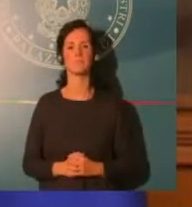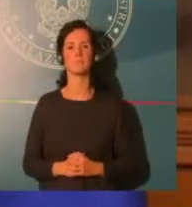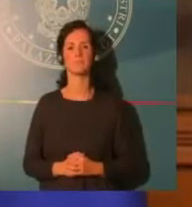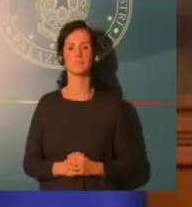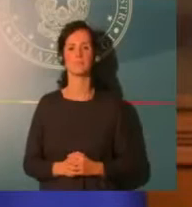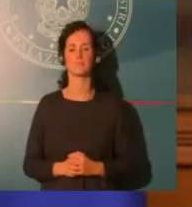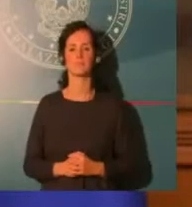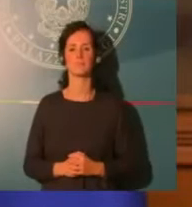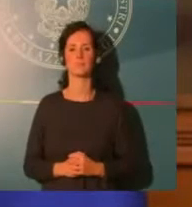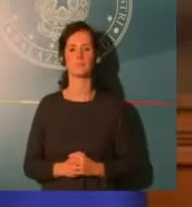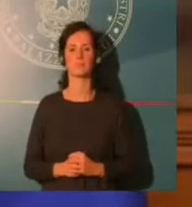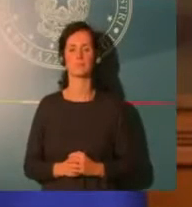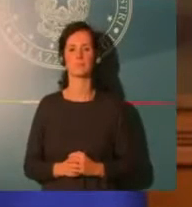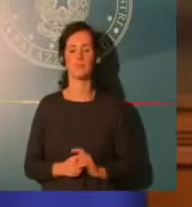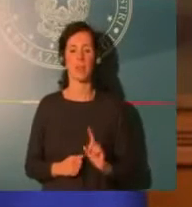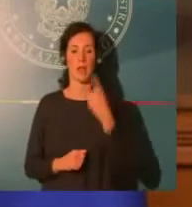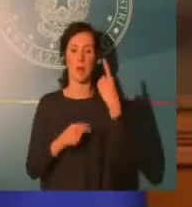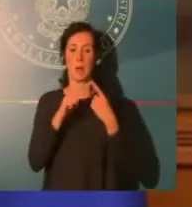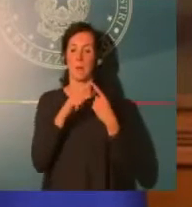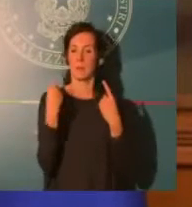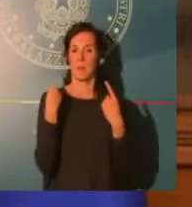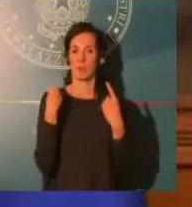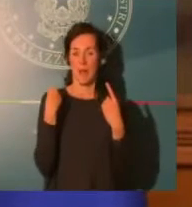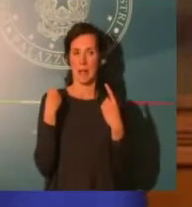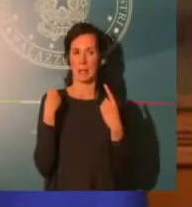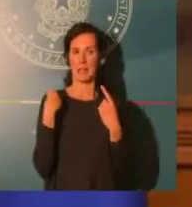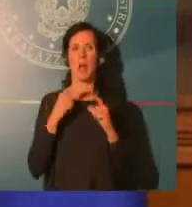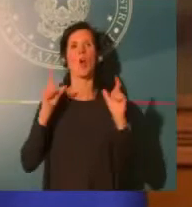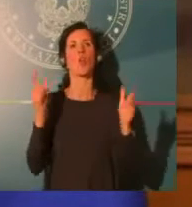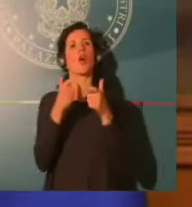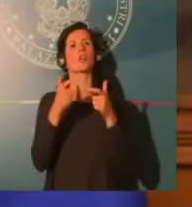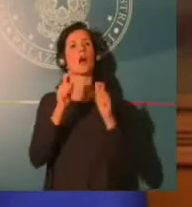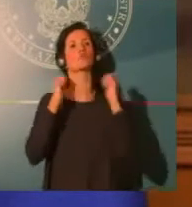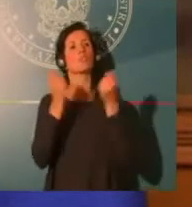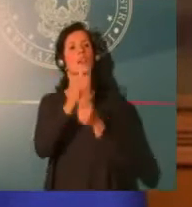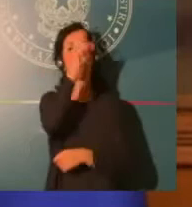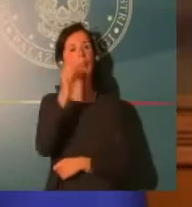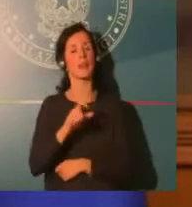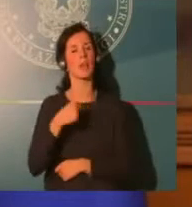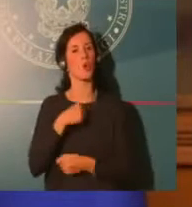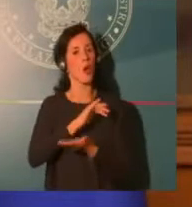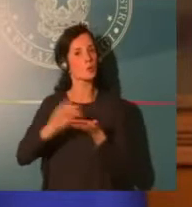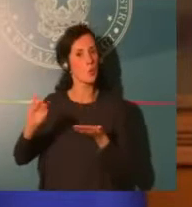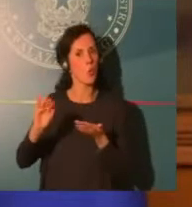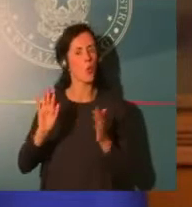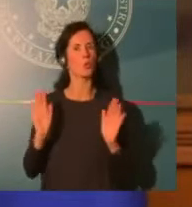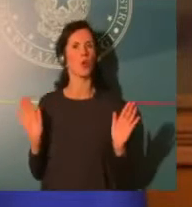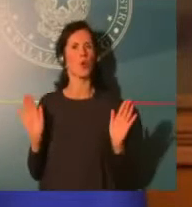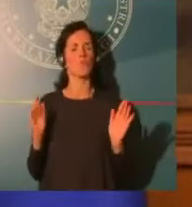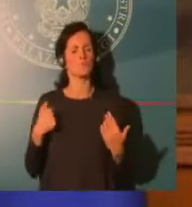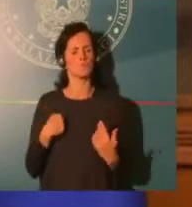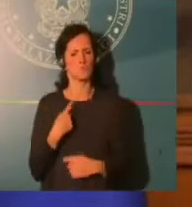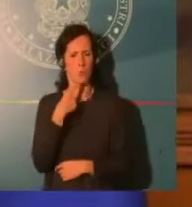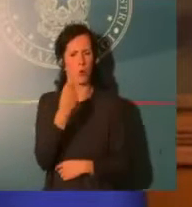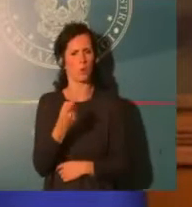lavorando per scongiurare ed evitare il lockdown generalizzato. L'abbiamo detto, è proprio questa la strategia. Noi